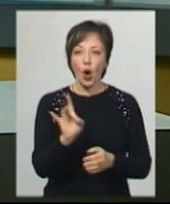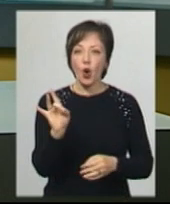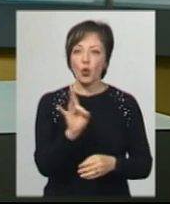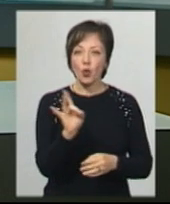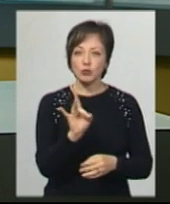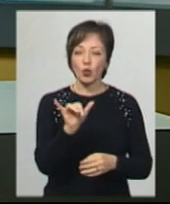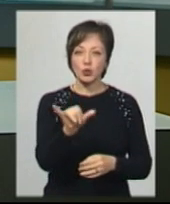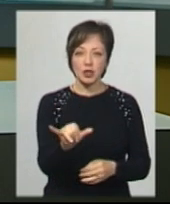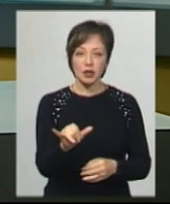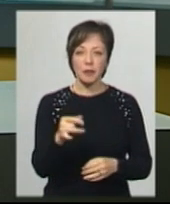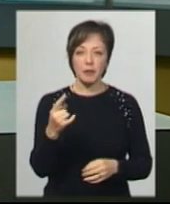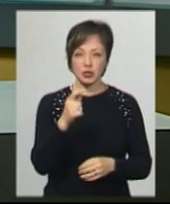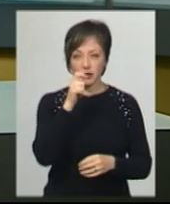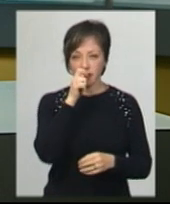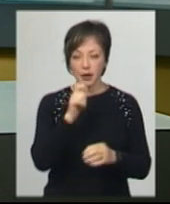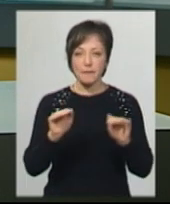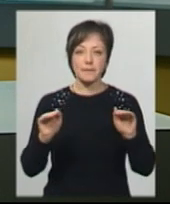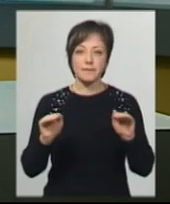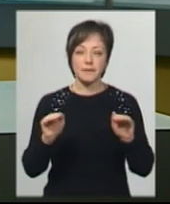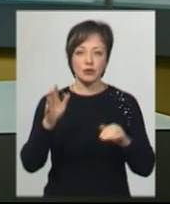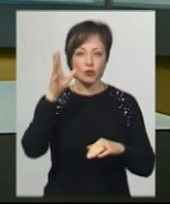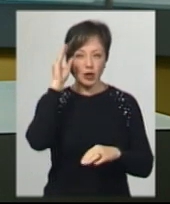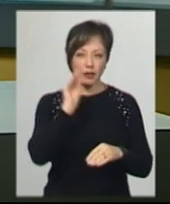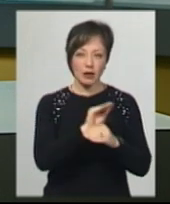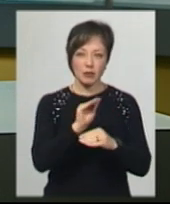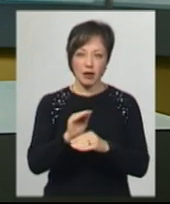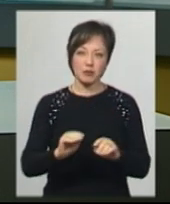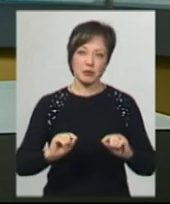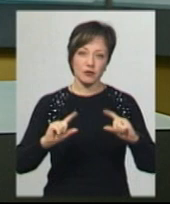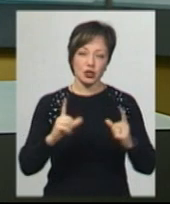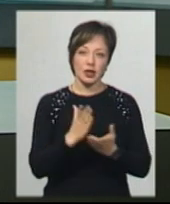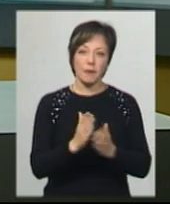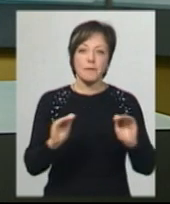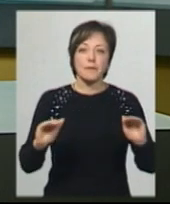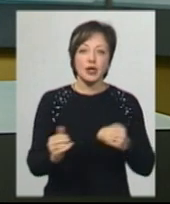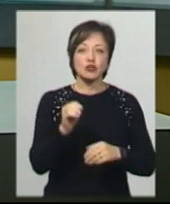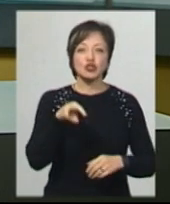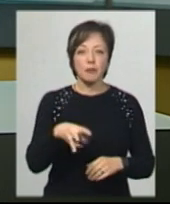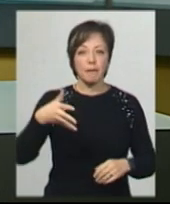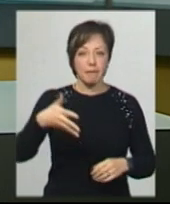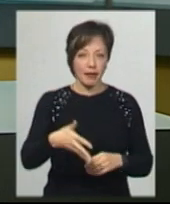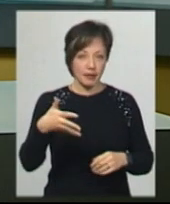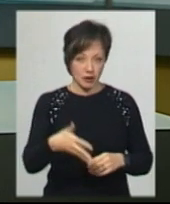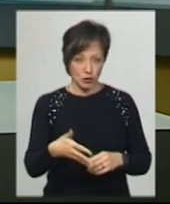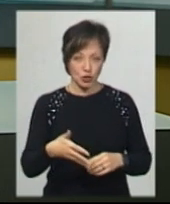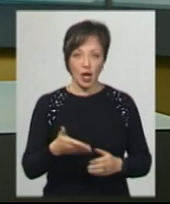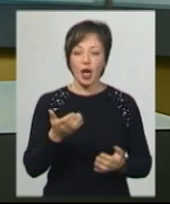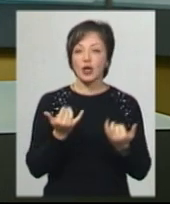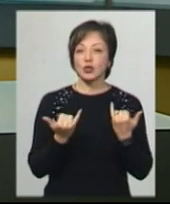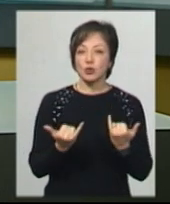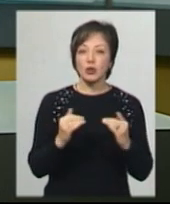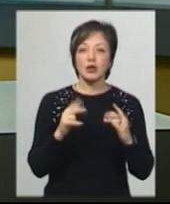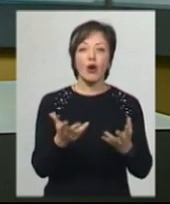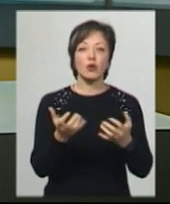1 квітня 2020 року з урахуванням надбавок і підвищень є меншим за 5 тисяч гривень. Як сьогодні